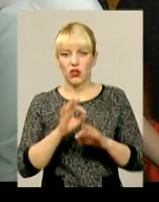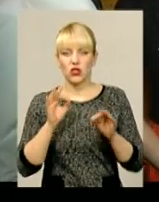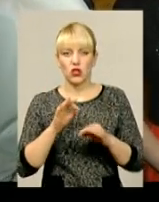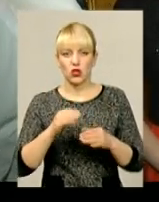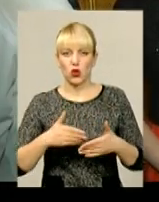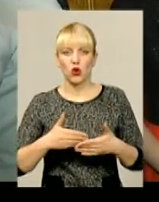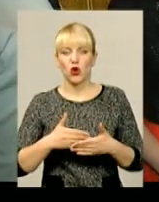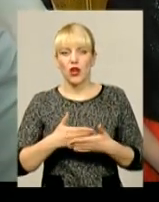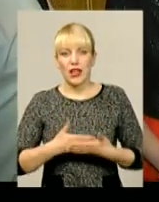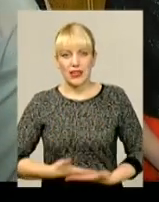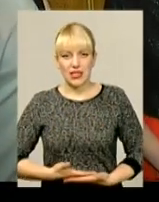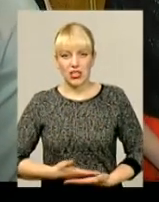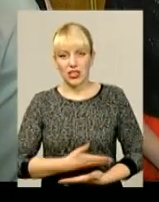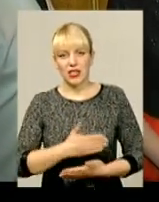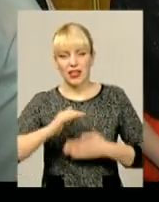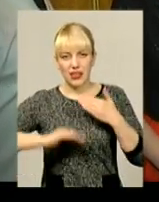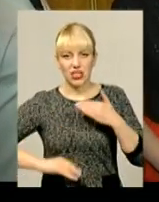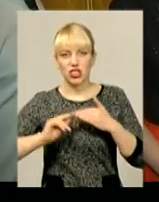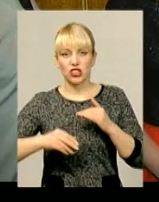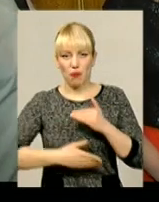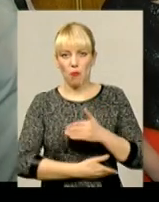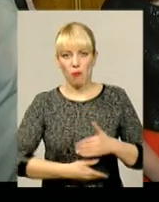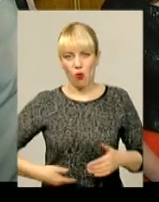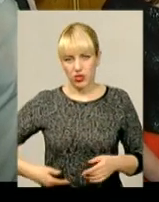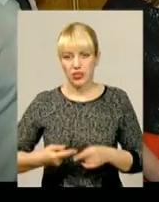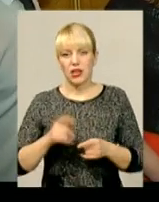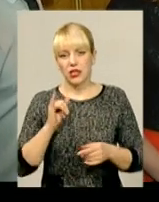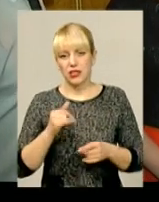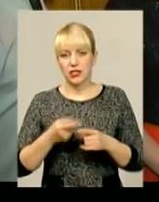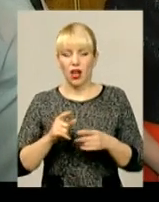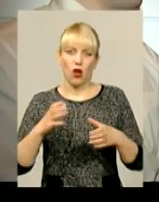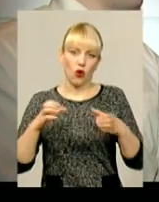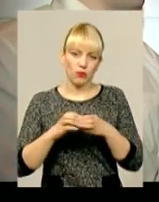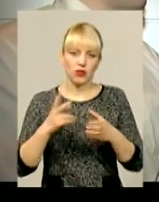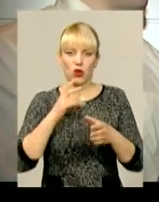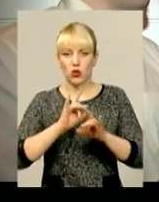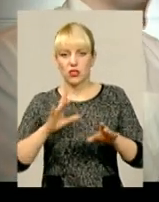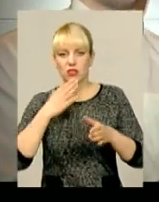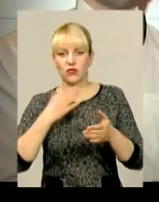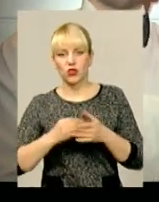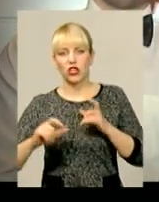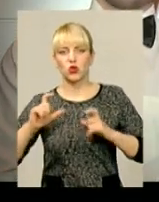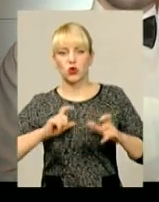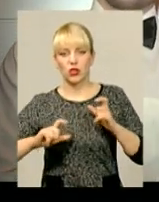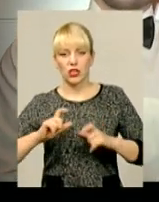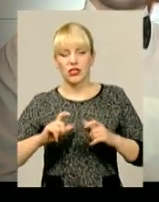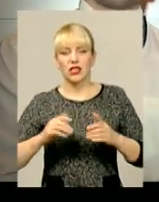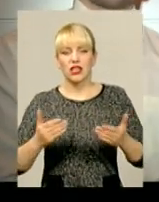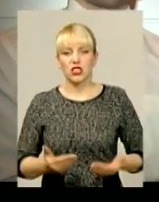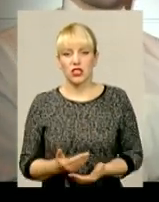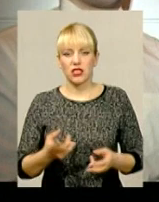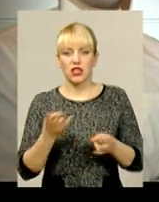сьогодні було сказано. Ми така позитивна команда, яка шуткує про особисто своє студентське життя. Жартувати потрібно про те, що